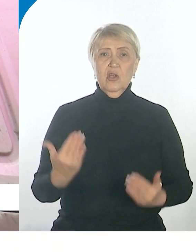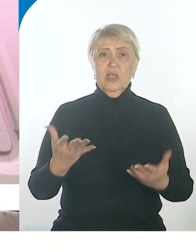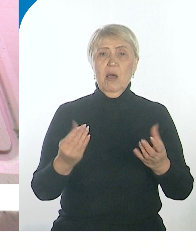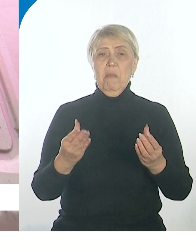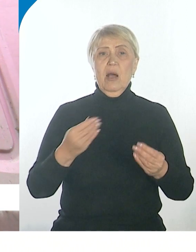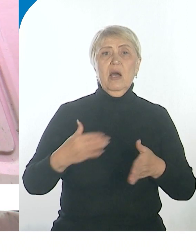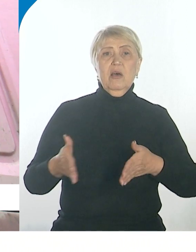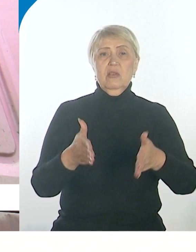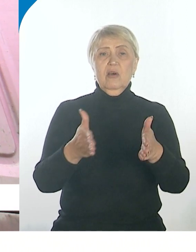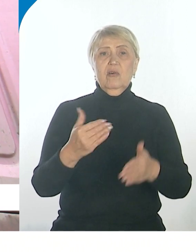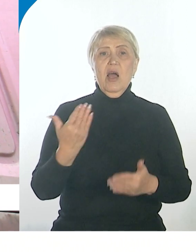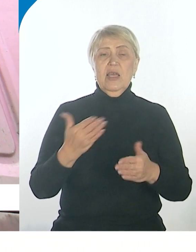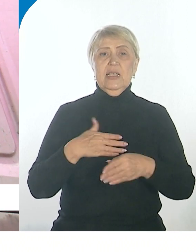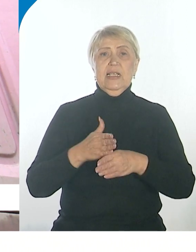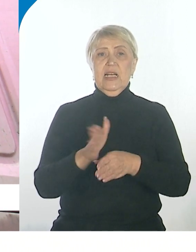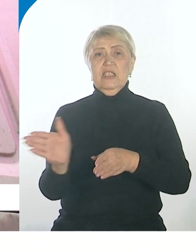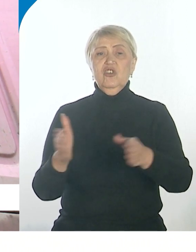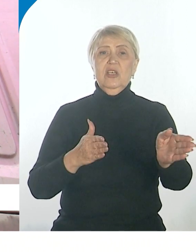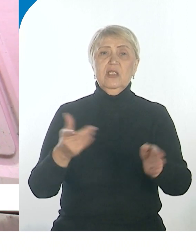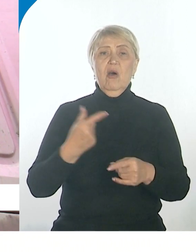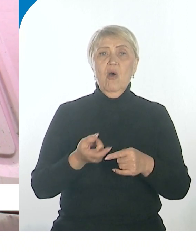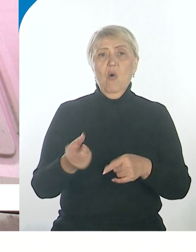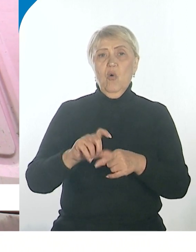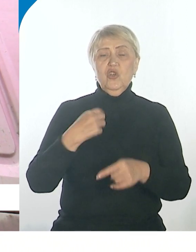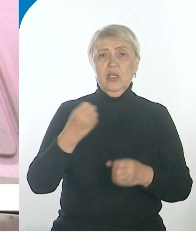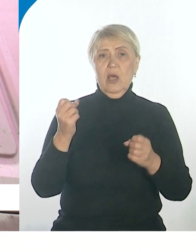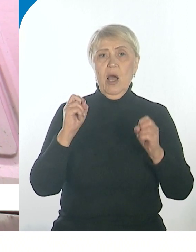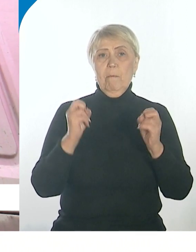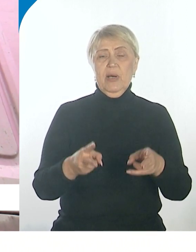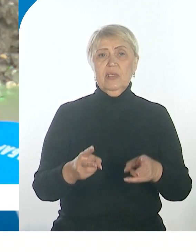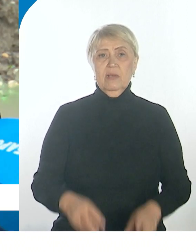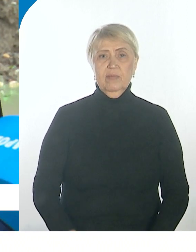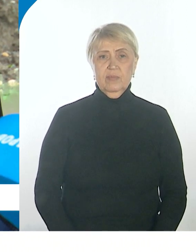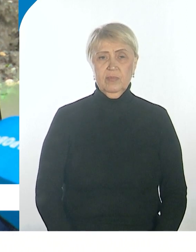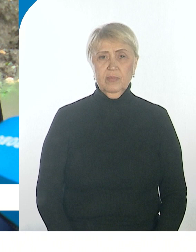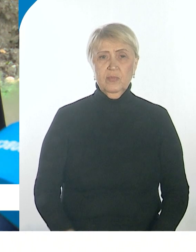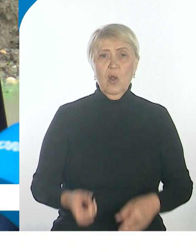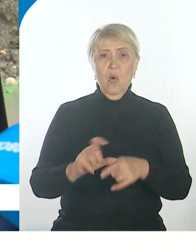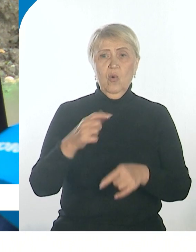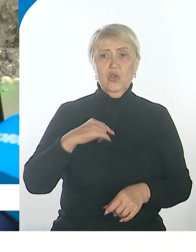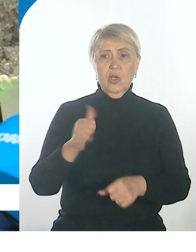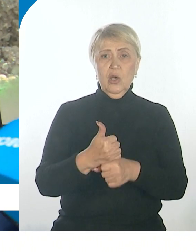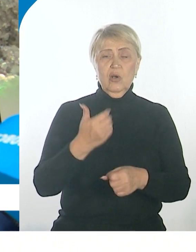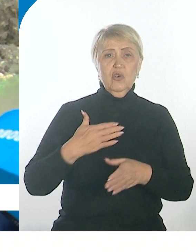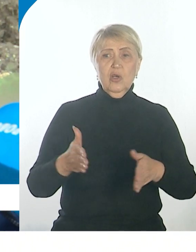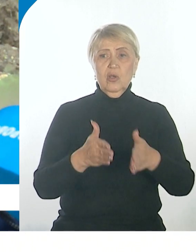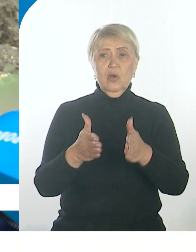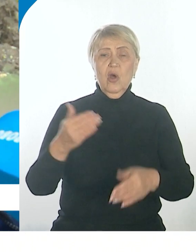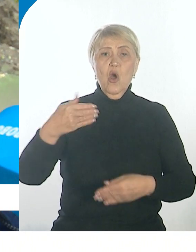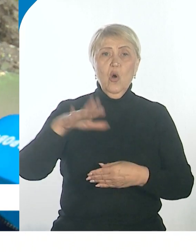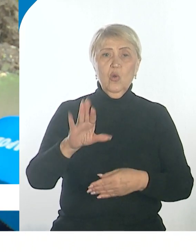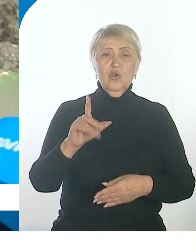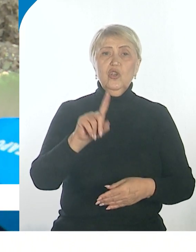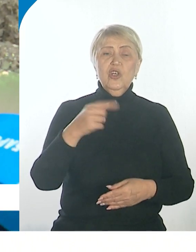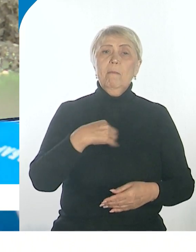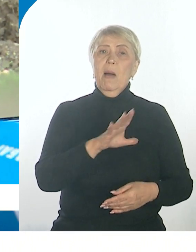Если еще разъезжаться начинаешь, то опасно вообще уехать куда-нибудь. Очень хорошая дорога, лучше, чем было с плитами.